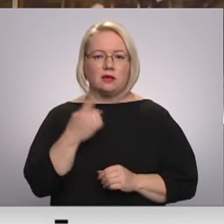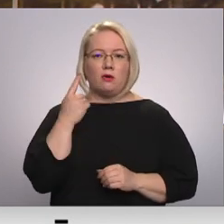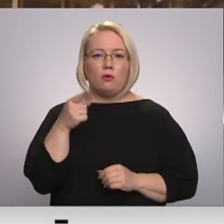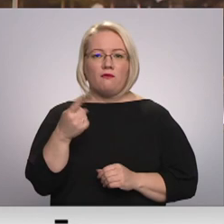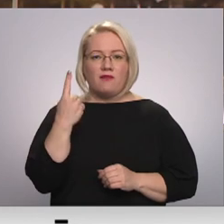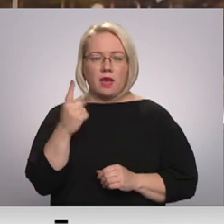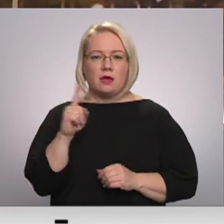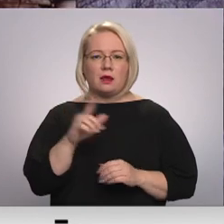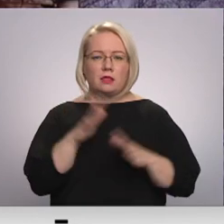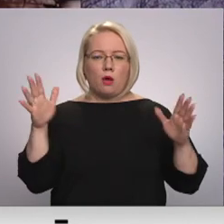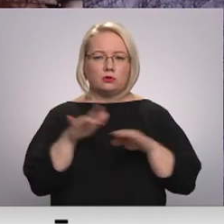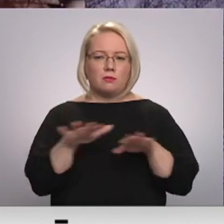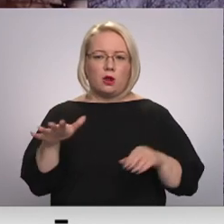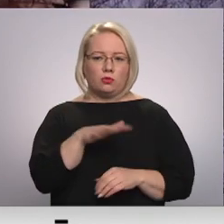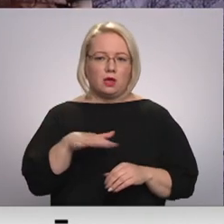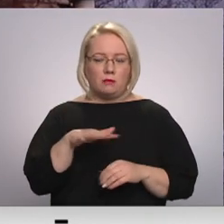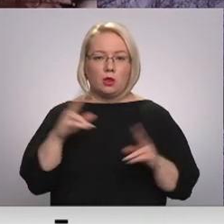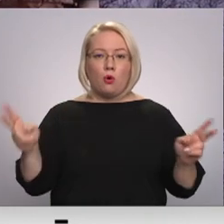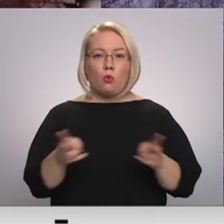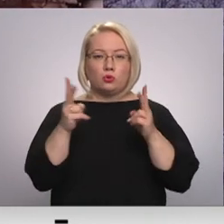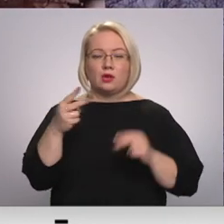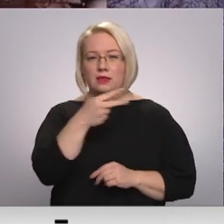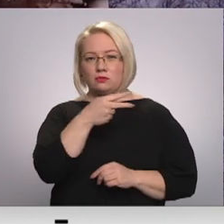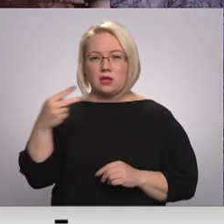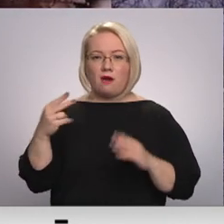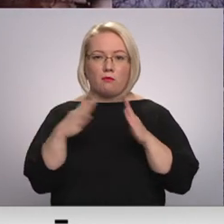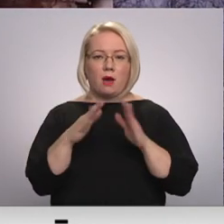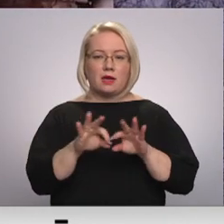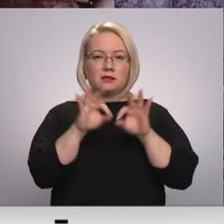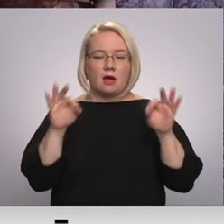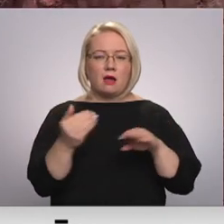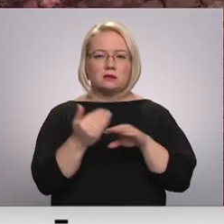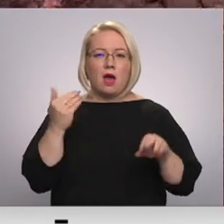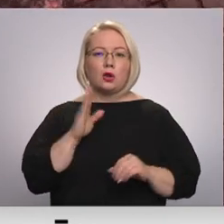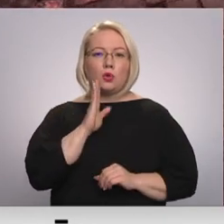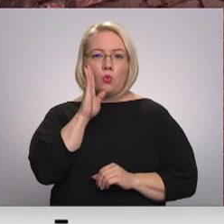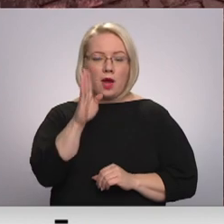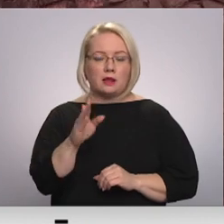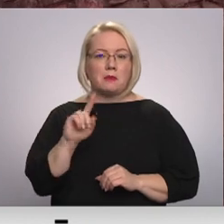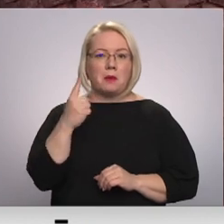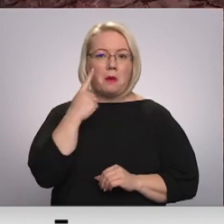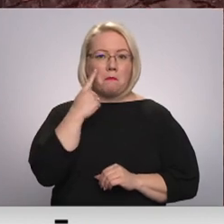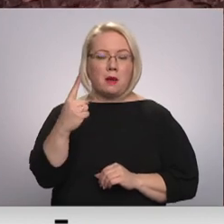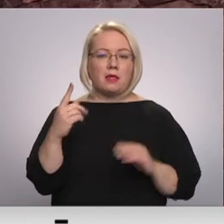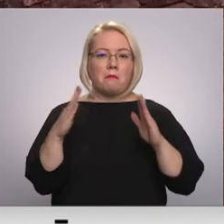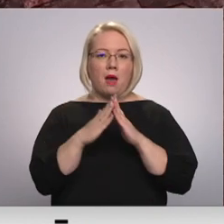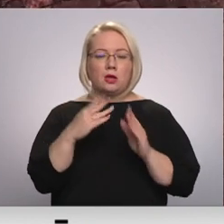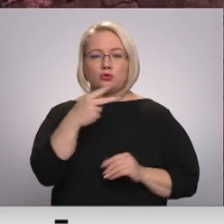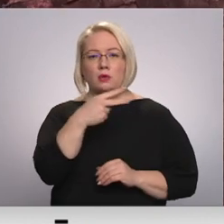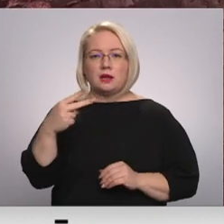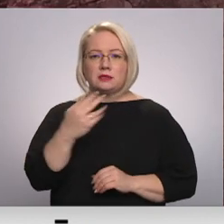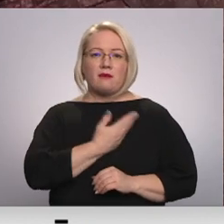daudz bērnu ģimene. Ugunsgrēks divstāvu dzīvojumā mājā izcēlās sagri no rīta. To pirmā pamanījusi mājas otrā stāva